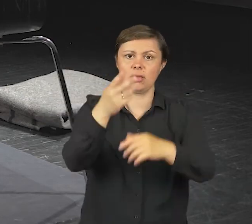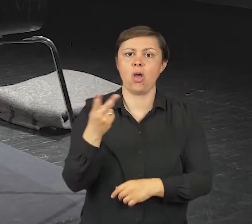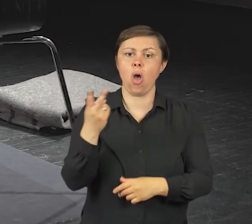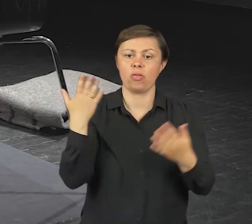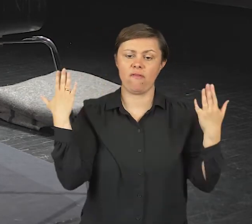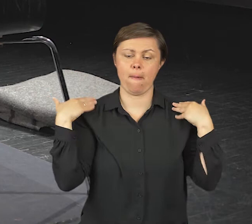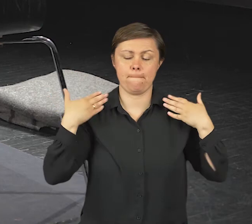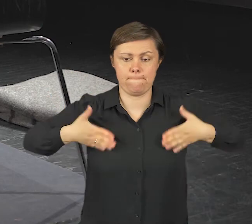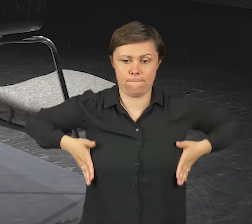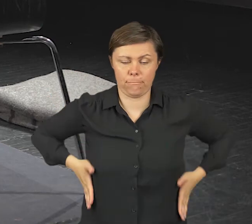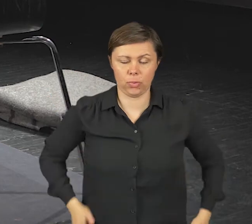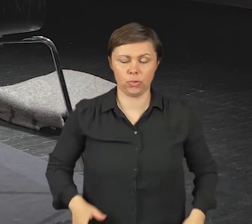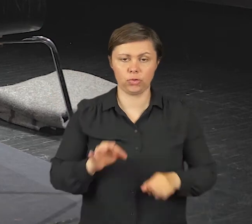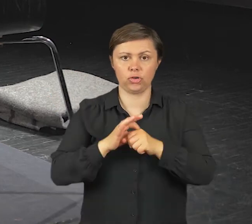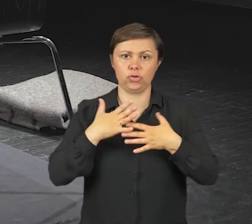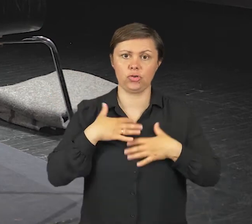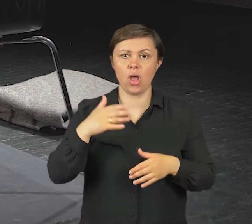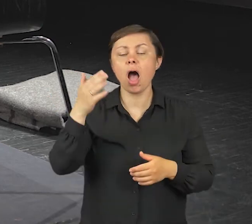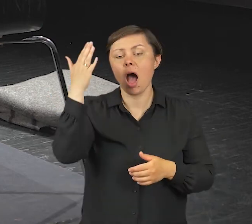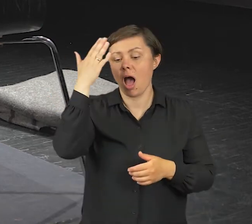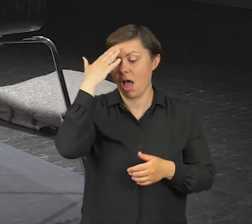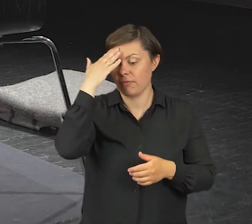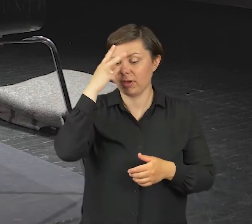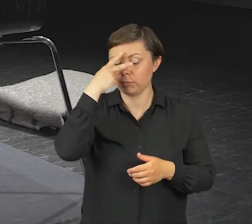boki ciała. Twarz skierowana do ziemi.